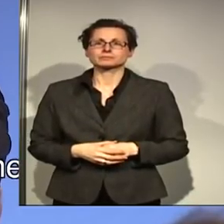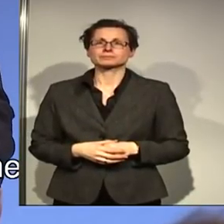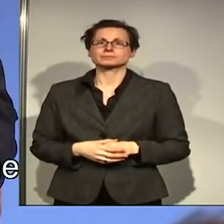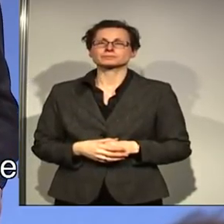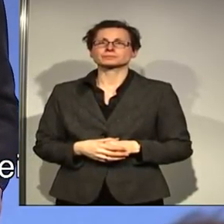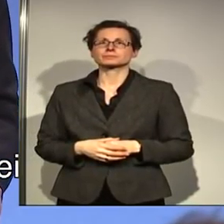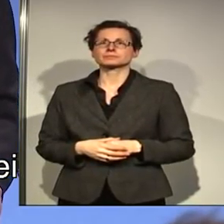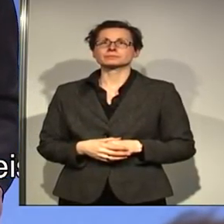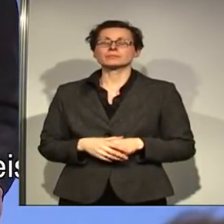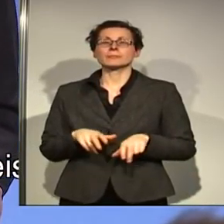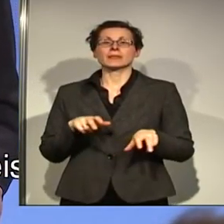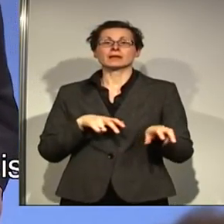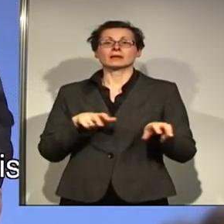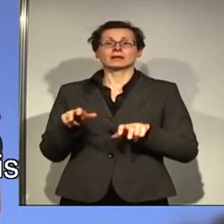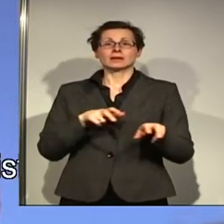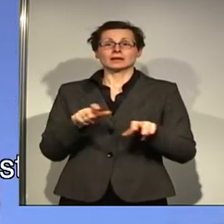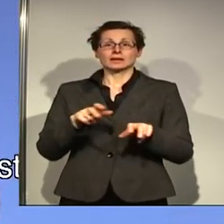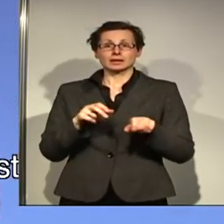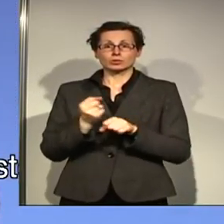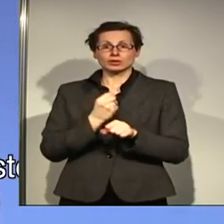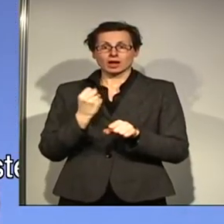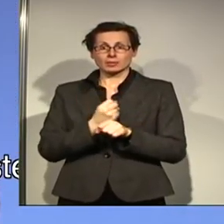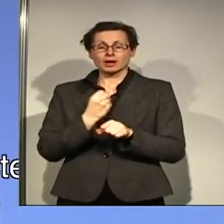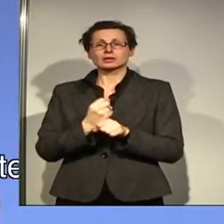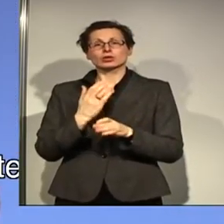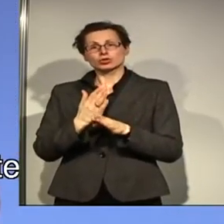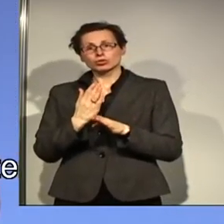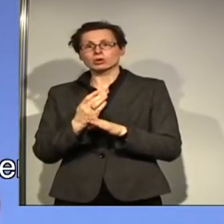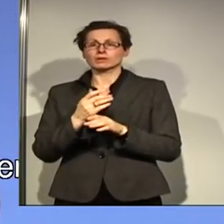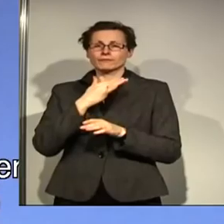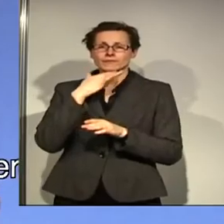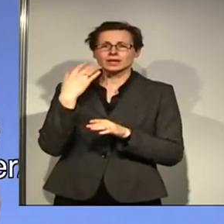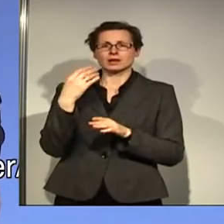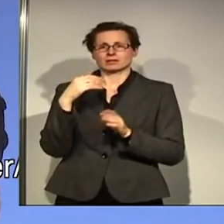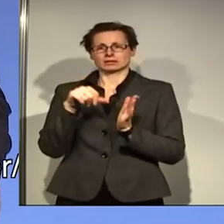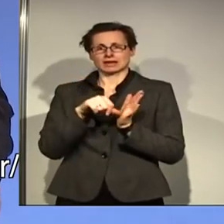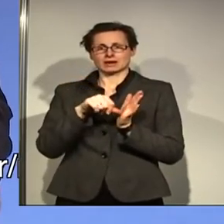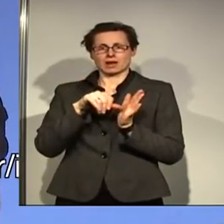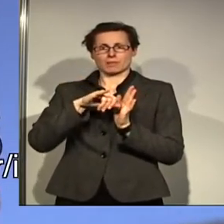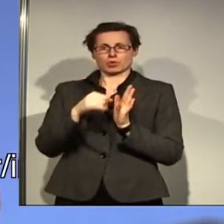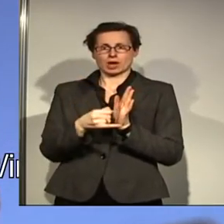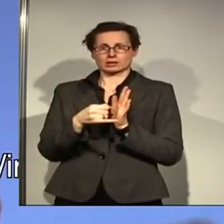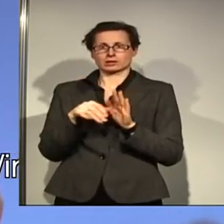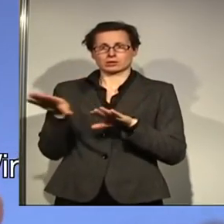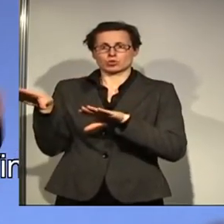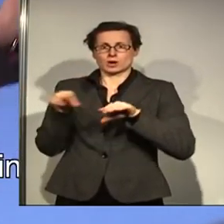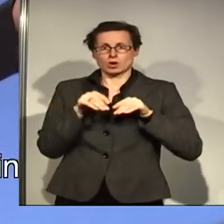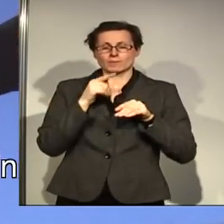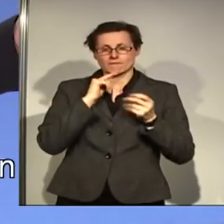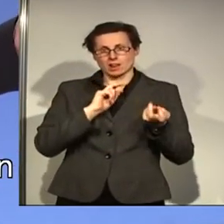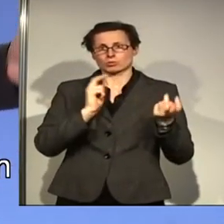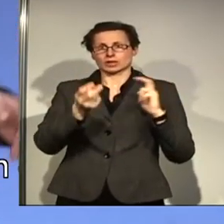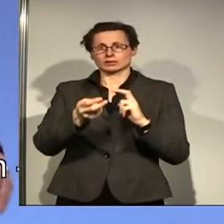Regierungsarbeit eine ganze Reihe von zentralen Projekten in die Verantwortung übernommen. Das ist unsere Chance. Mit der